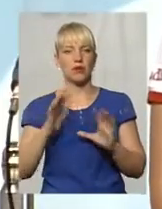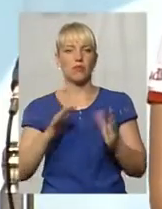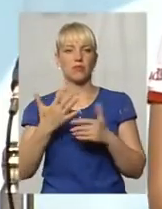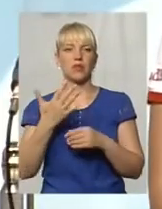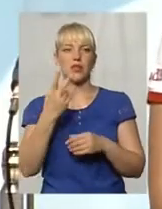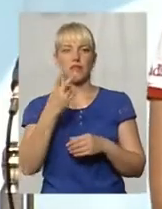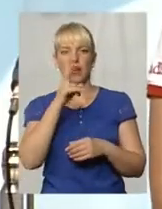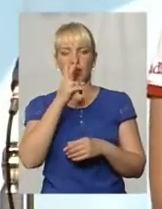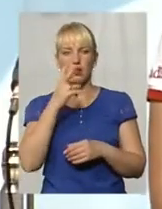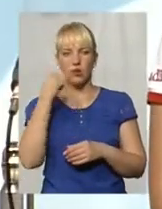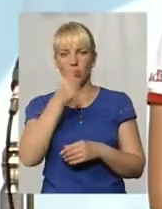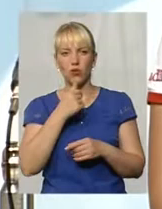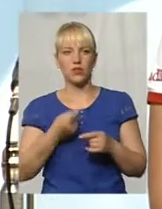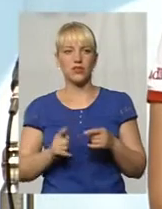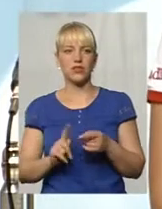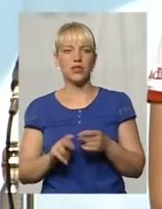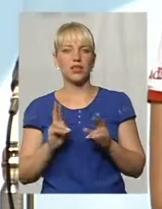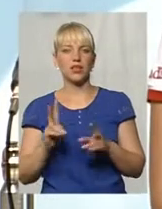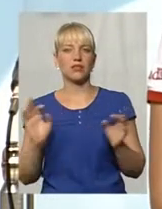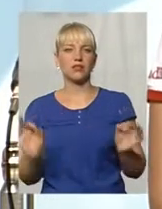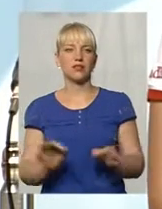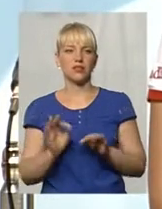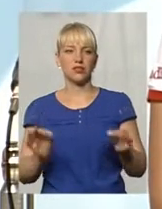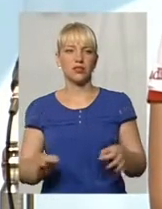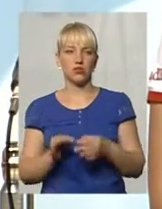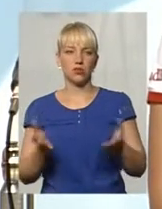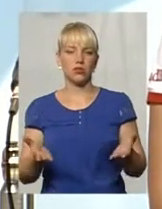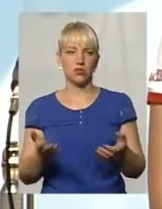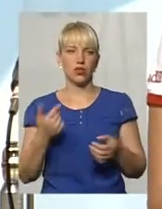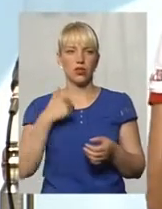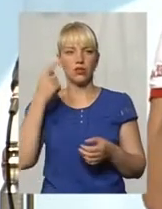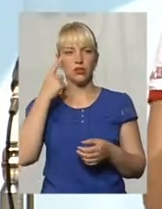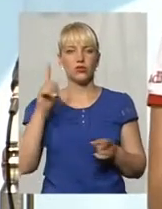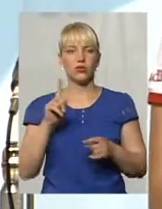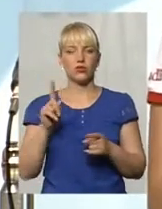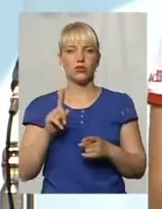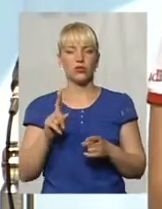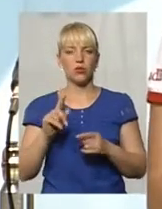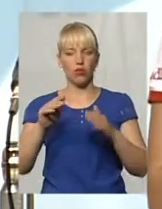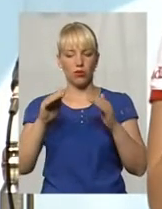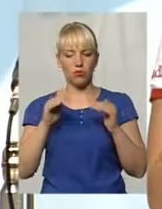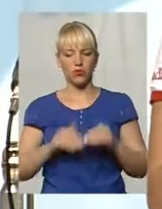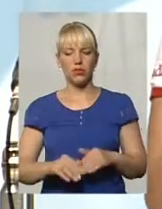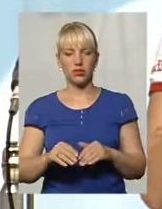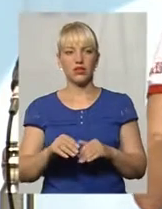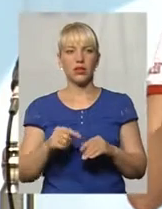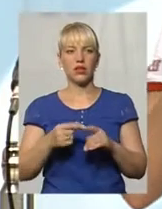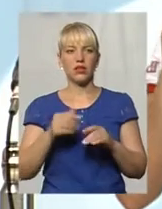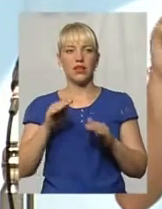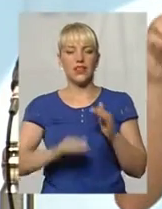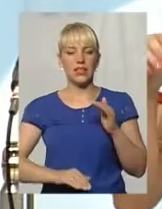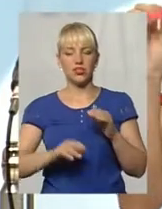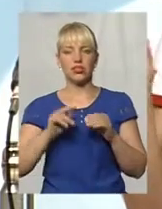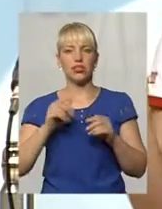роки, для мене це взагалі ніби нічого. І якби ми ще опустилися нижче і почули, які